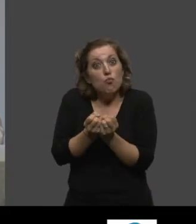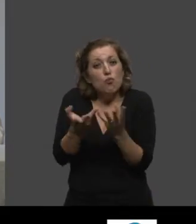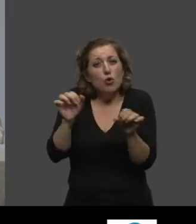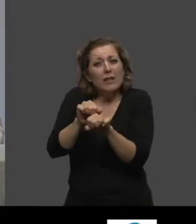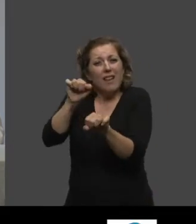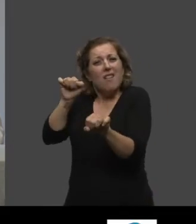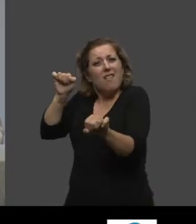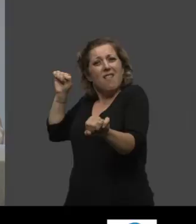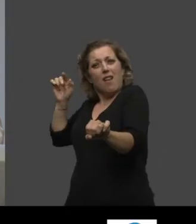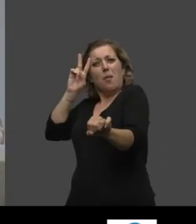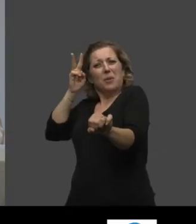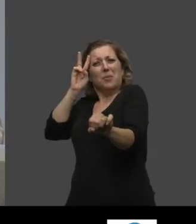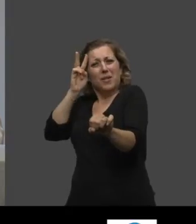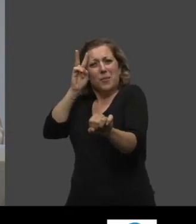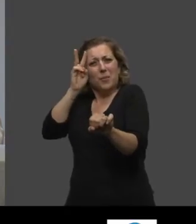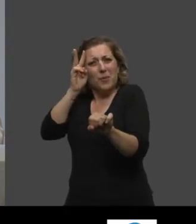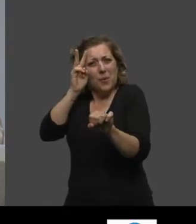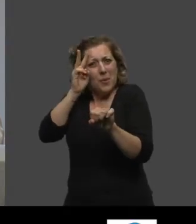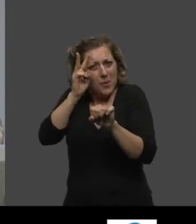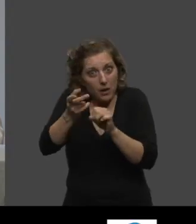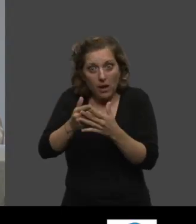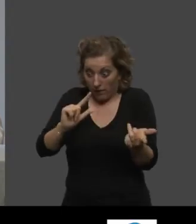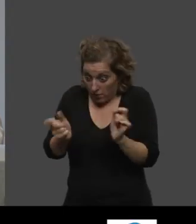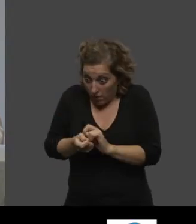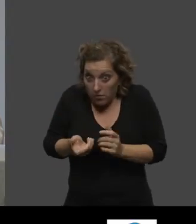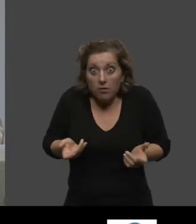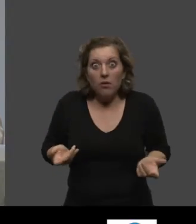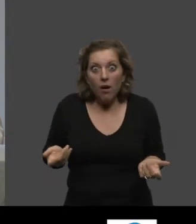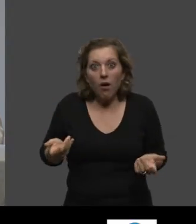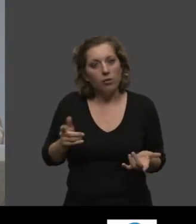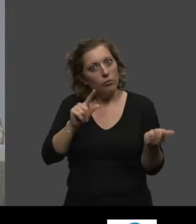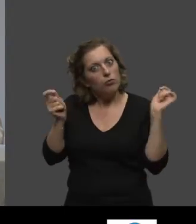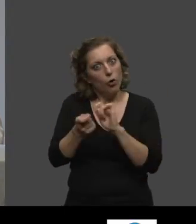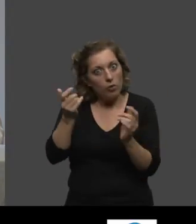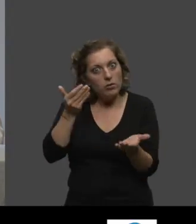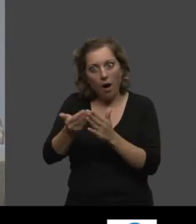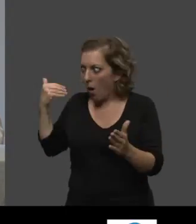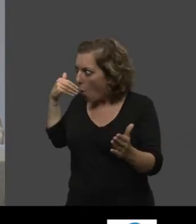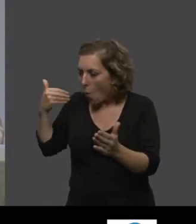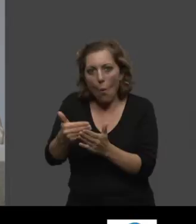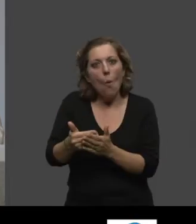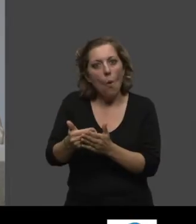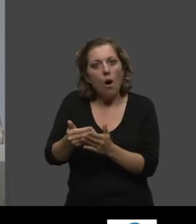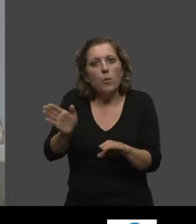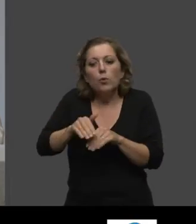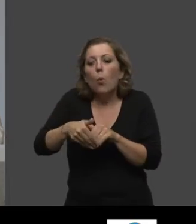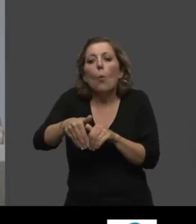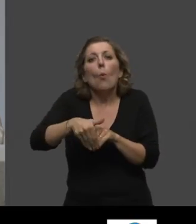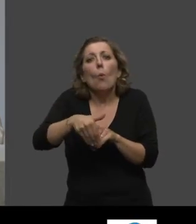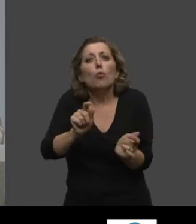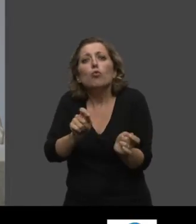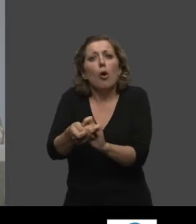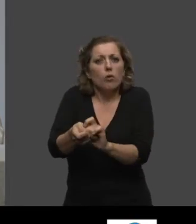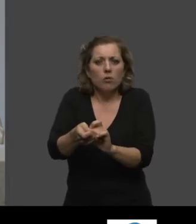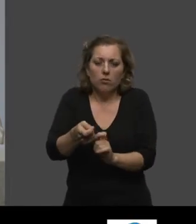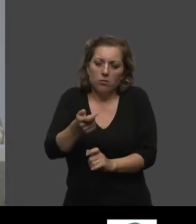'habitude, et transformer tout ça, prétendre transformer tout ça en quelques décennies, c